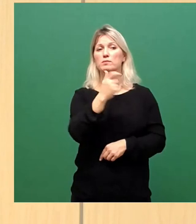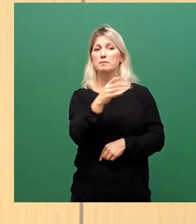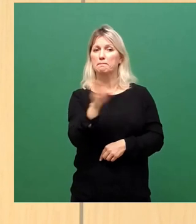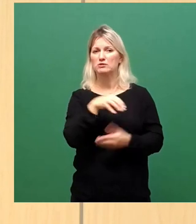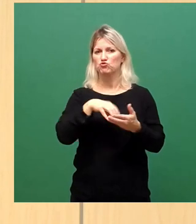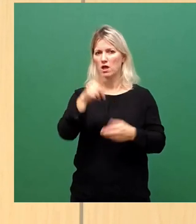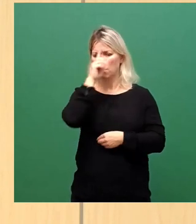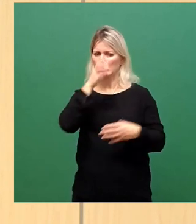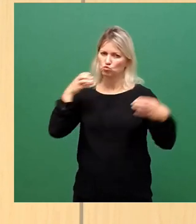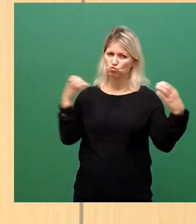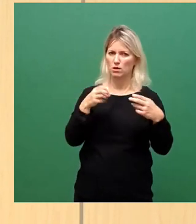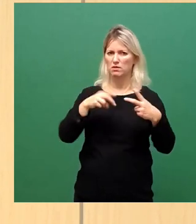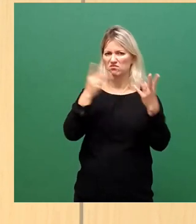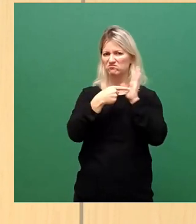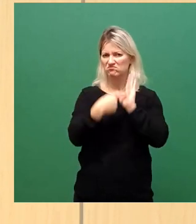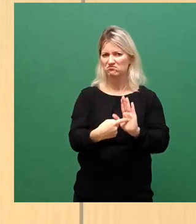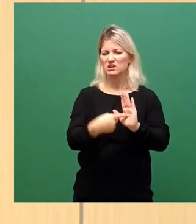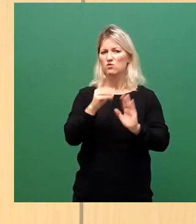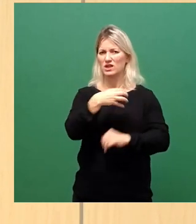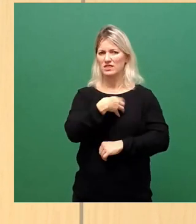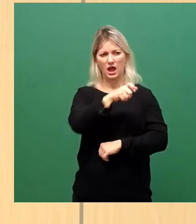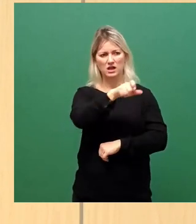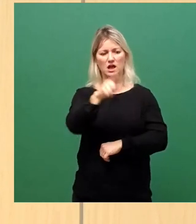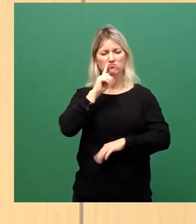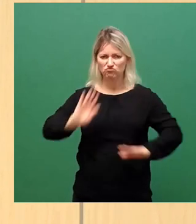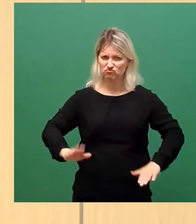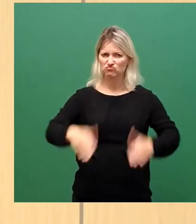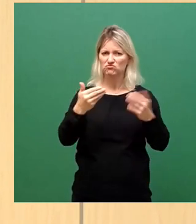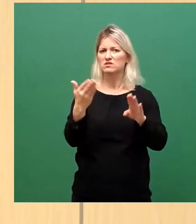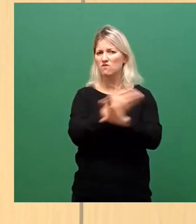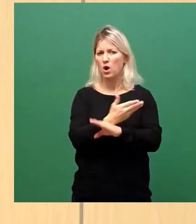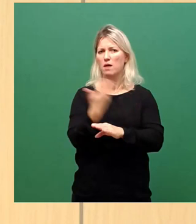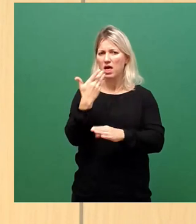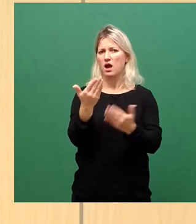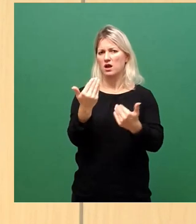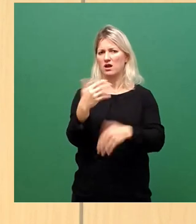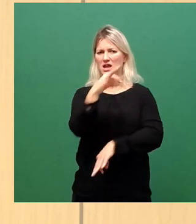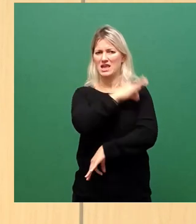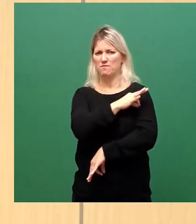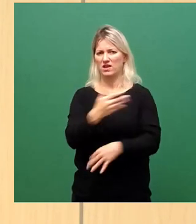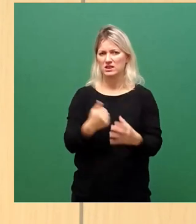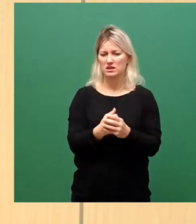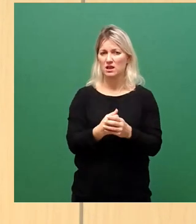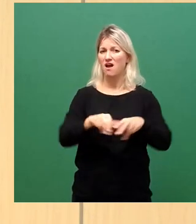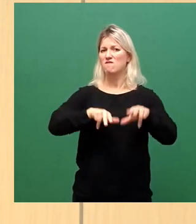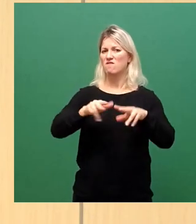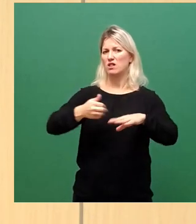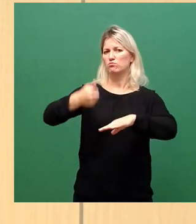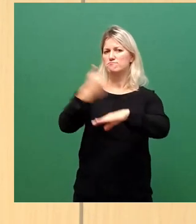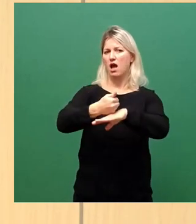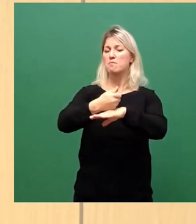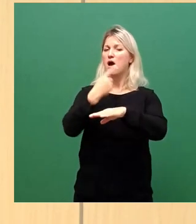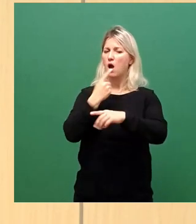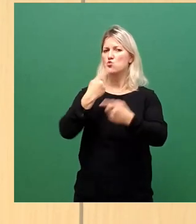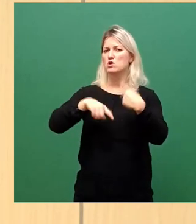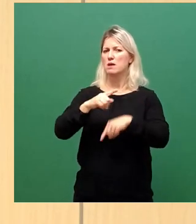frühzeitig die Dresdner zu mehr Impfen aufgerufen hätte. Wir hätten auch von der Verwaltungsspitze deutlich eher und umfangreicher die Bereitstellung